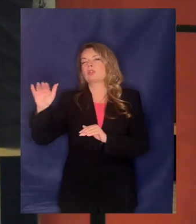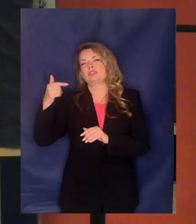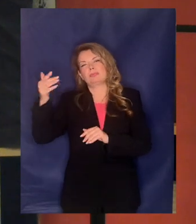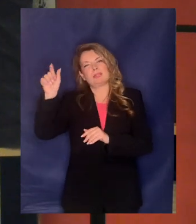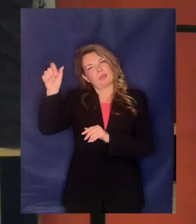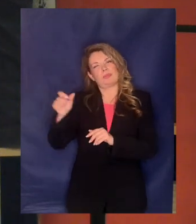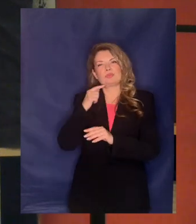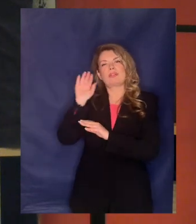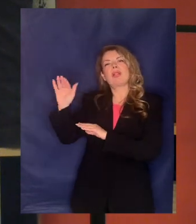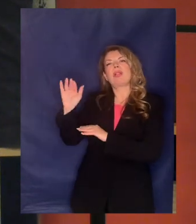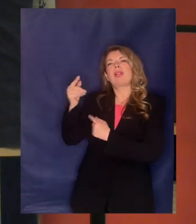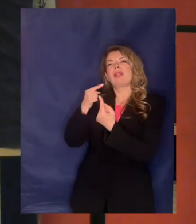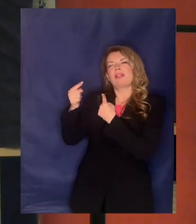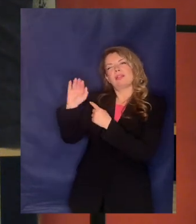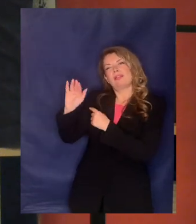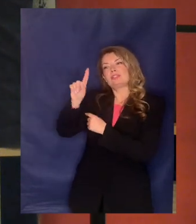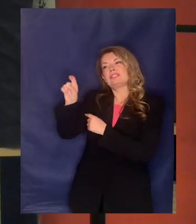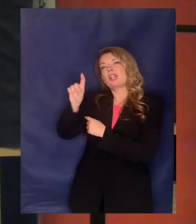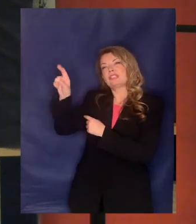σας τα ξαναθυμίζω